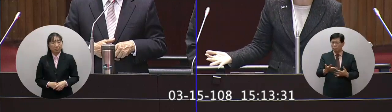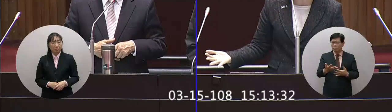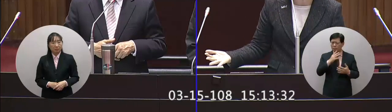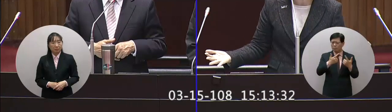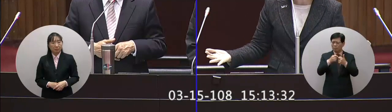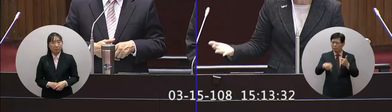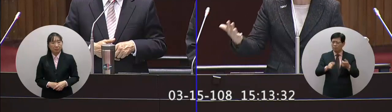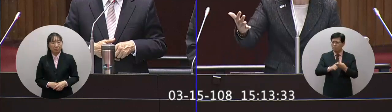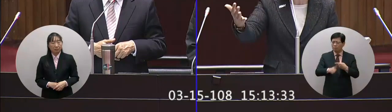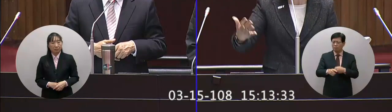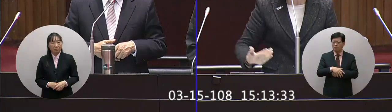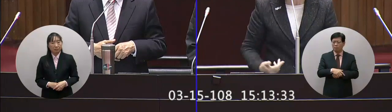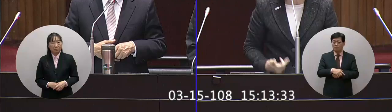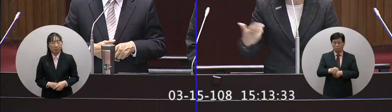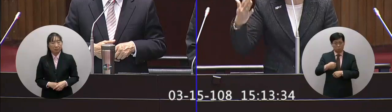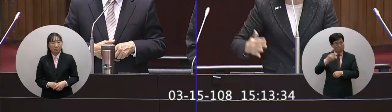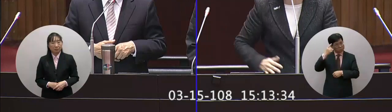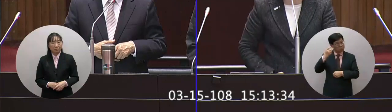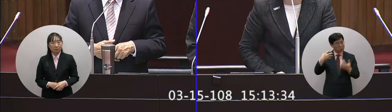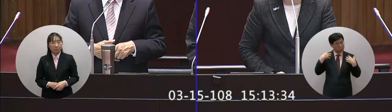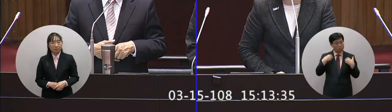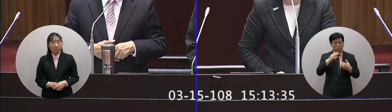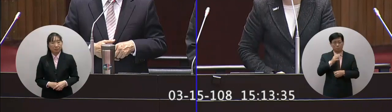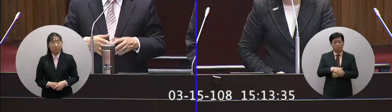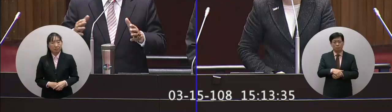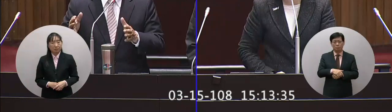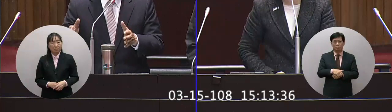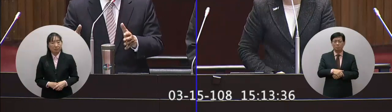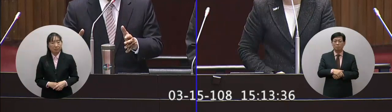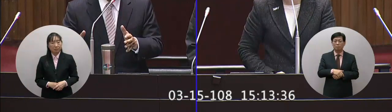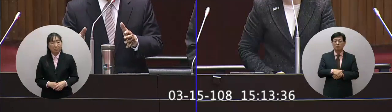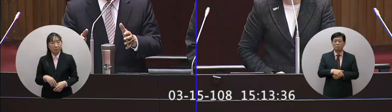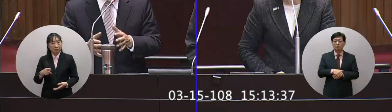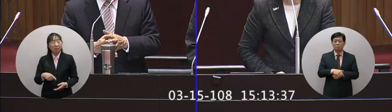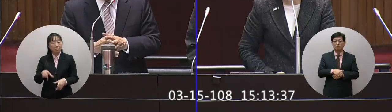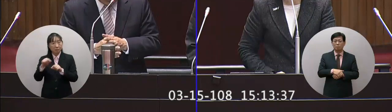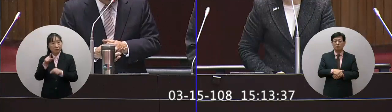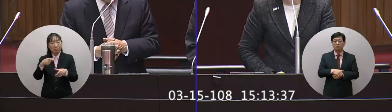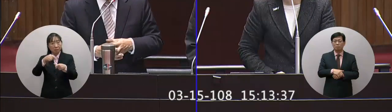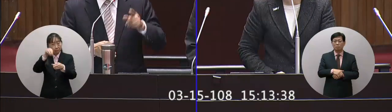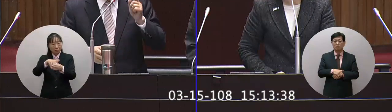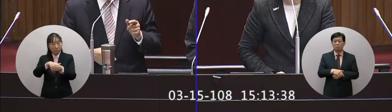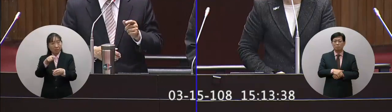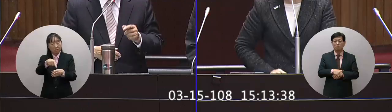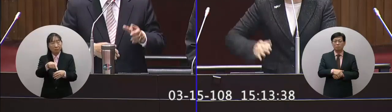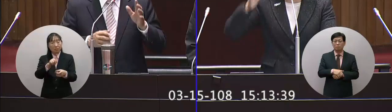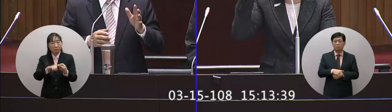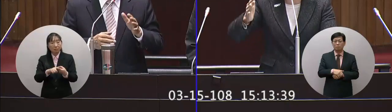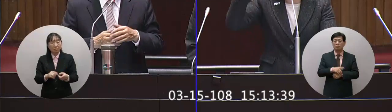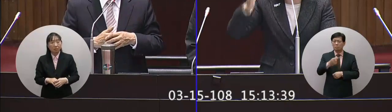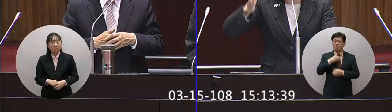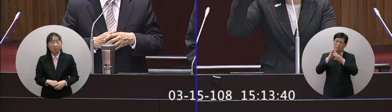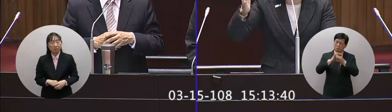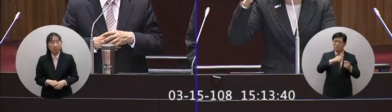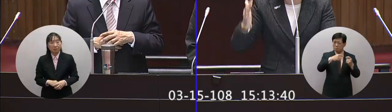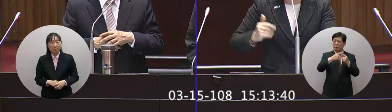回應的方式嗎你覺得這樣的回應是負責任的話嗎這就是遵照公投的效率同時那你要